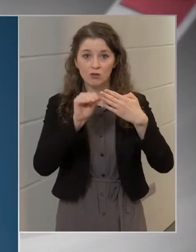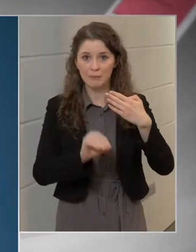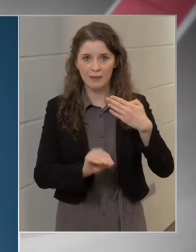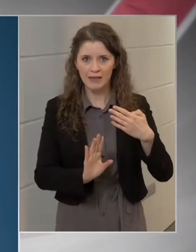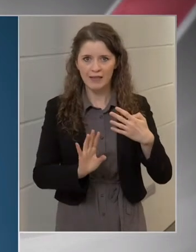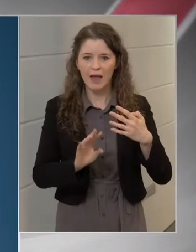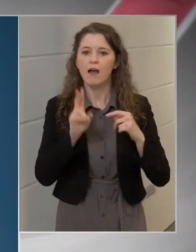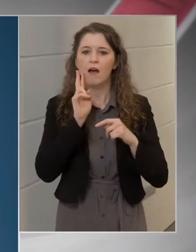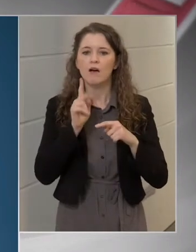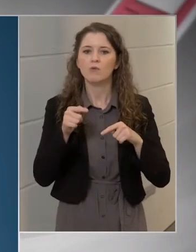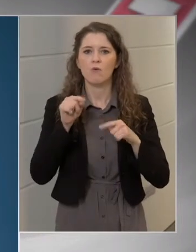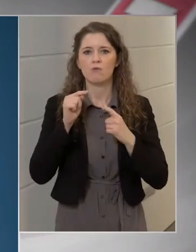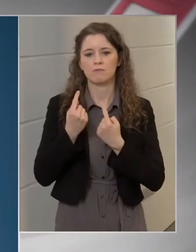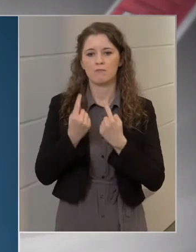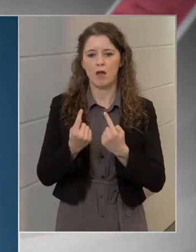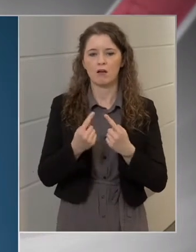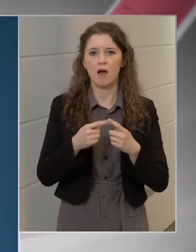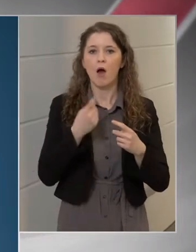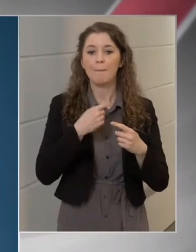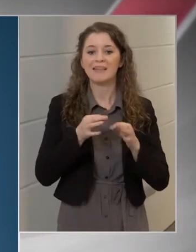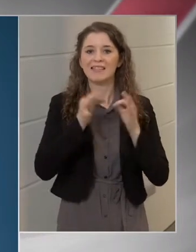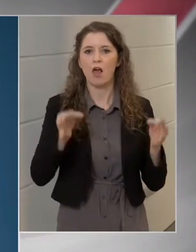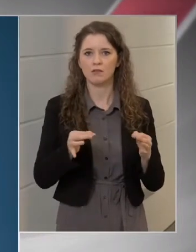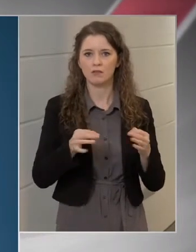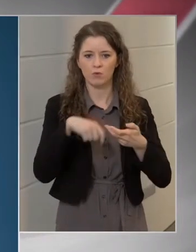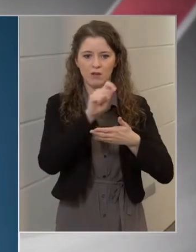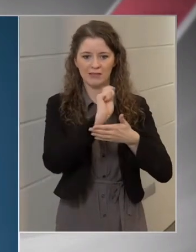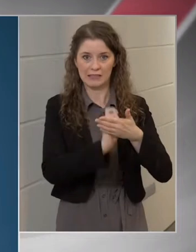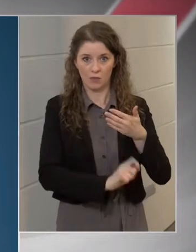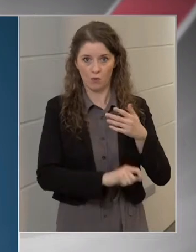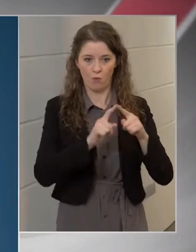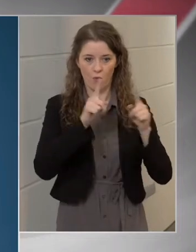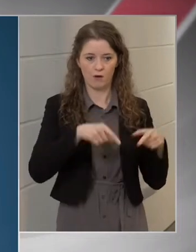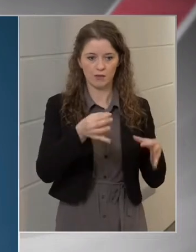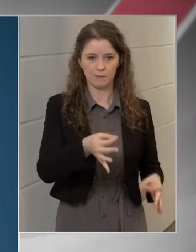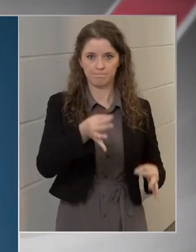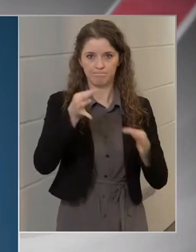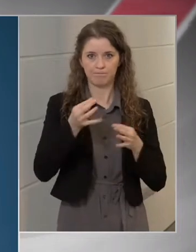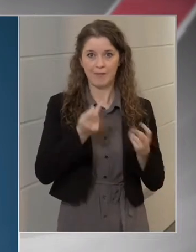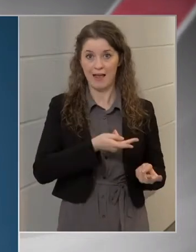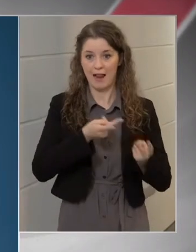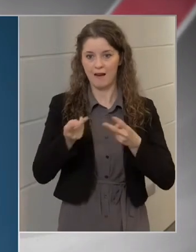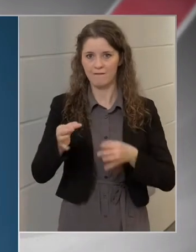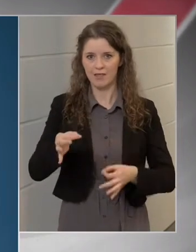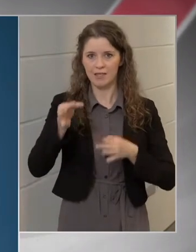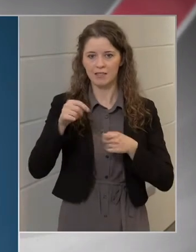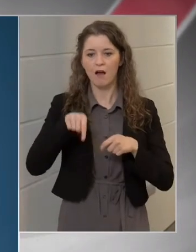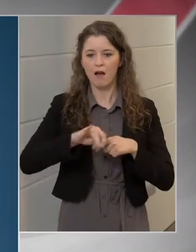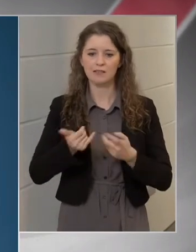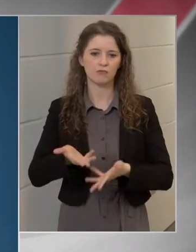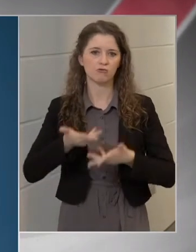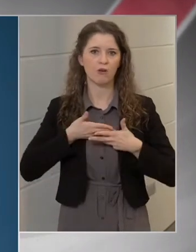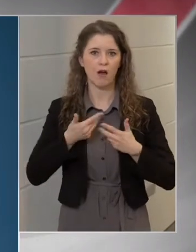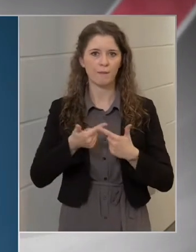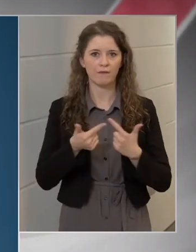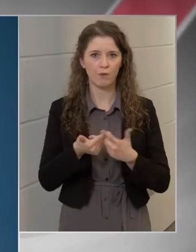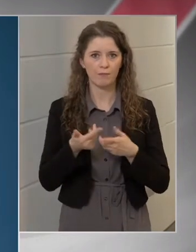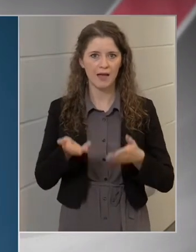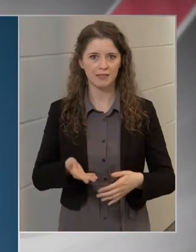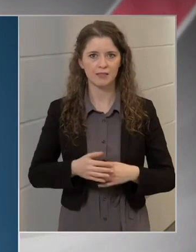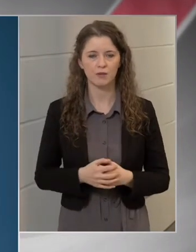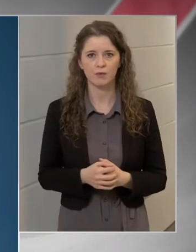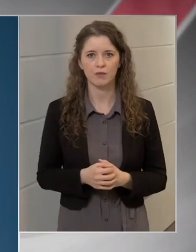nyilatkozatban, amit visz magával az oltakozó, ott is egyfajta információ áll